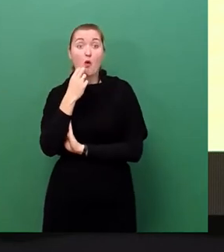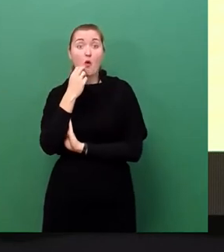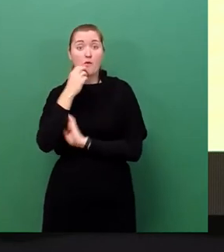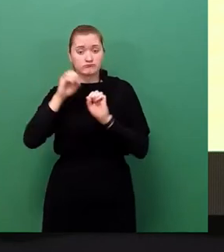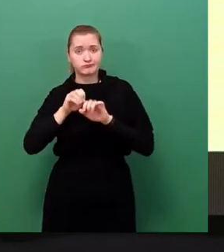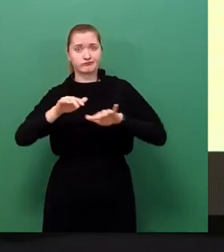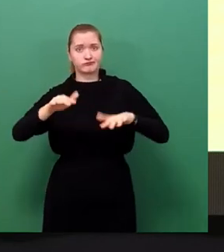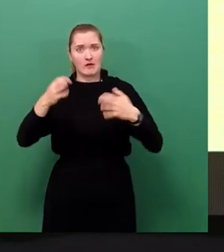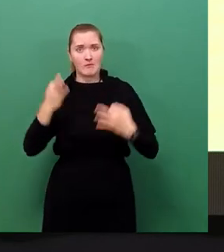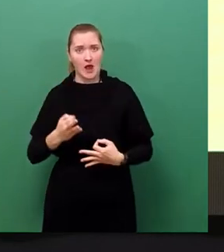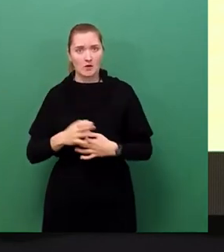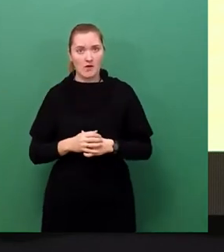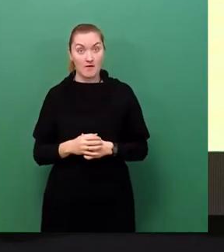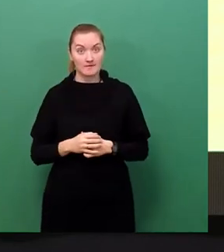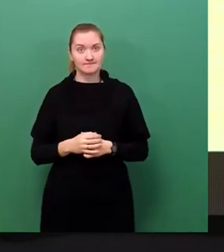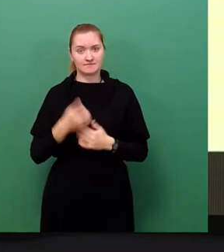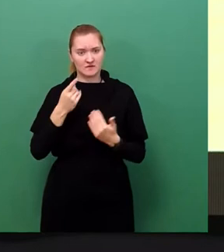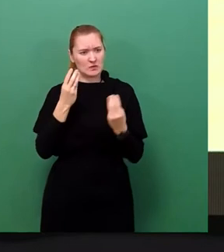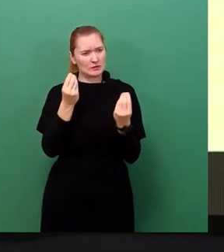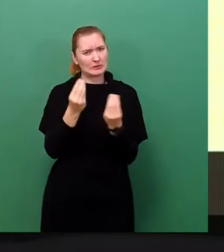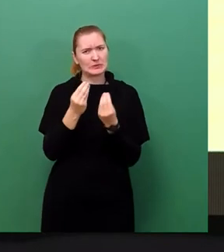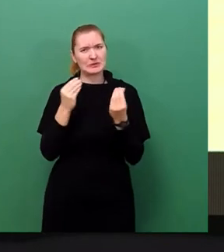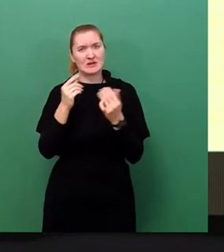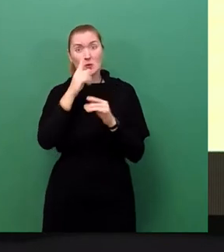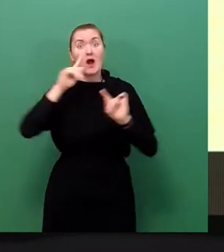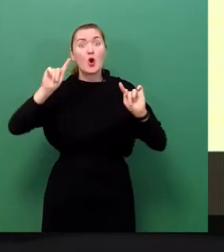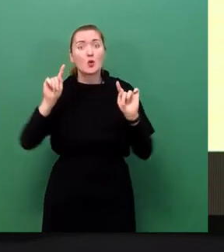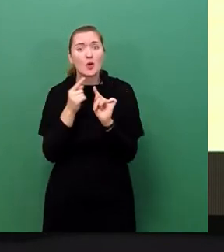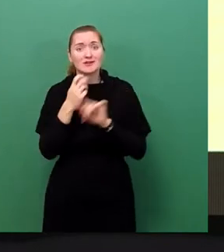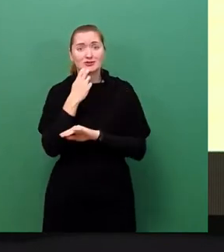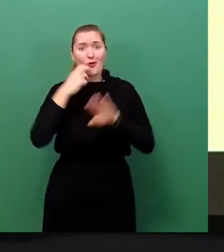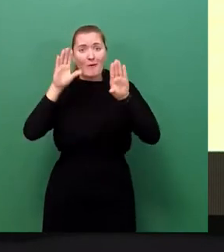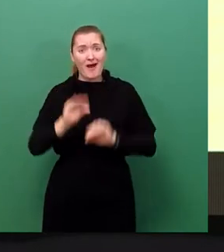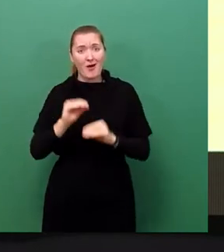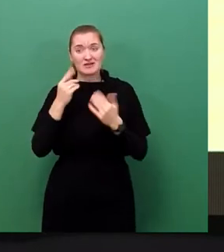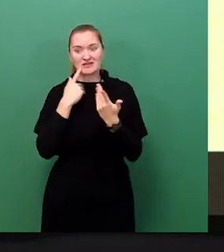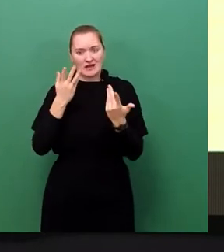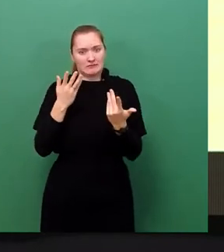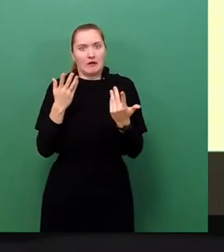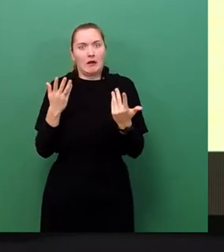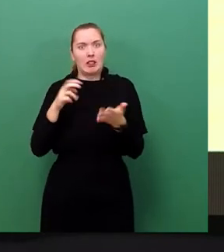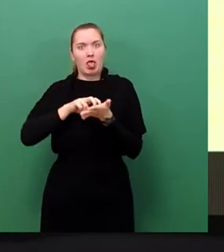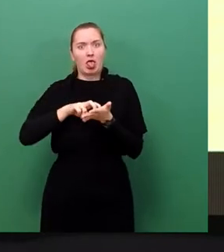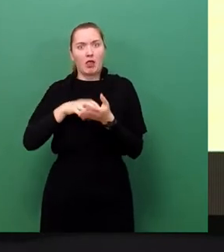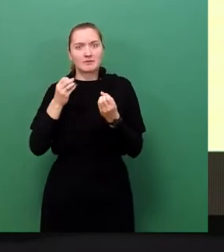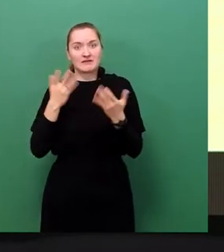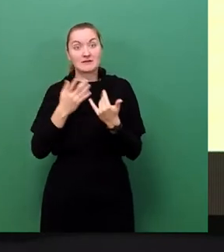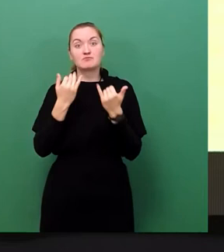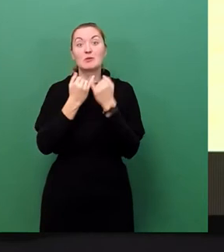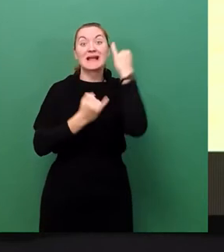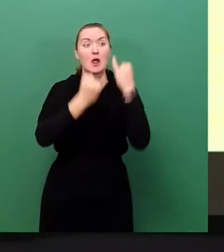schnell deutlich, wie heftig die Folgen selbst eines kurzen Stromausfalls sein können. Da stehen Maschinenparks in Industrieunternehmen still,